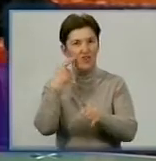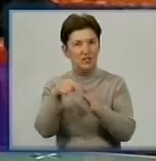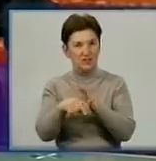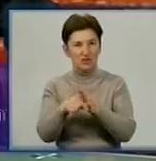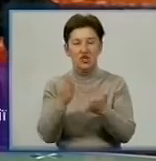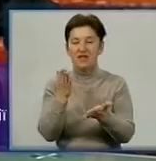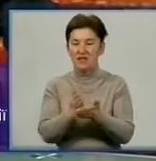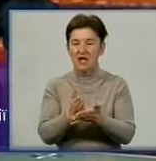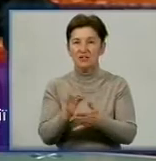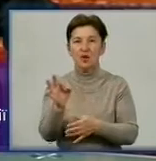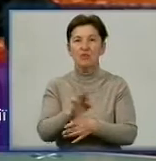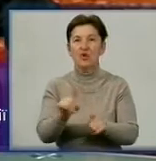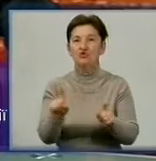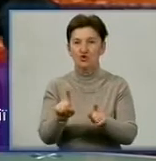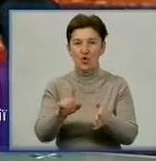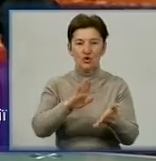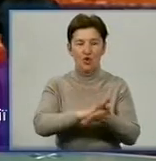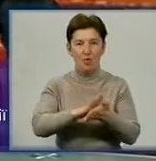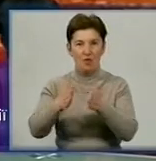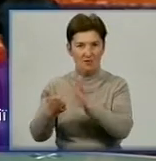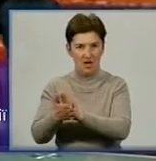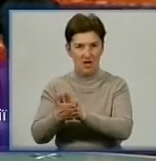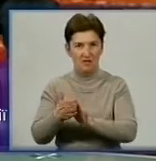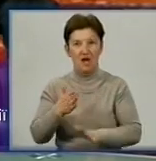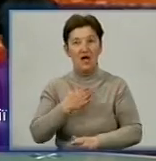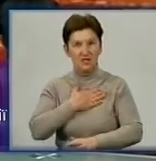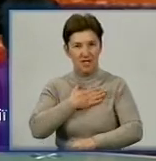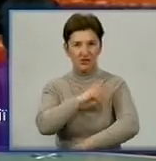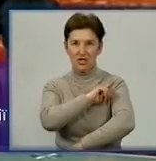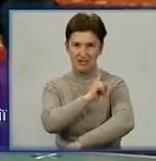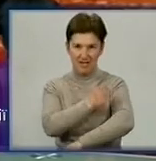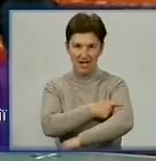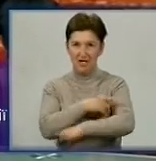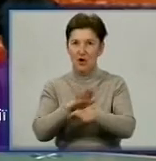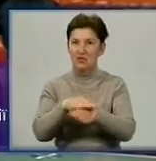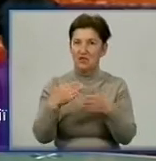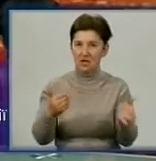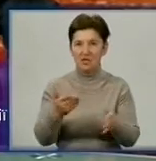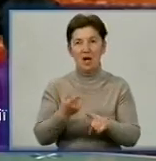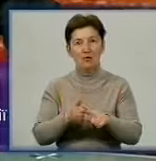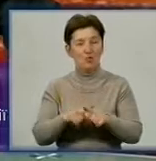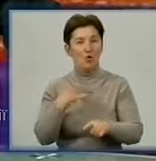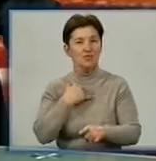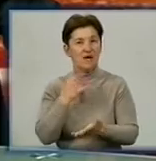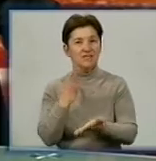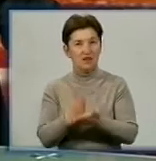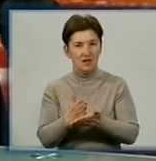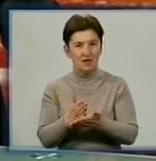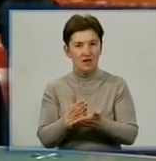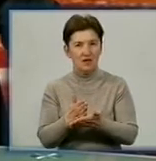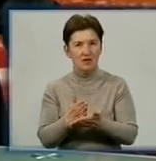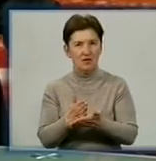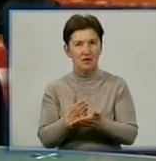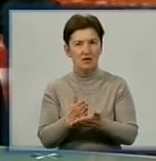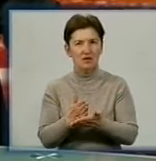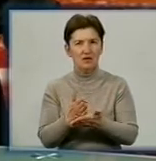що, з моєю ж таки, домовляти з росіянами. Наша сильна сторона. Наша сильна, однозначна сторона, але при цьому в нас є певні